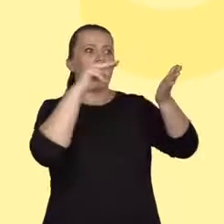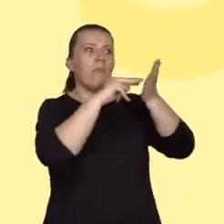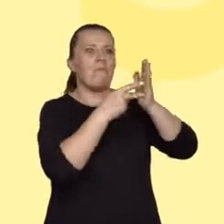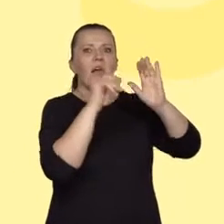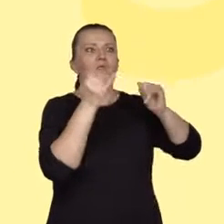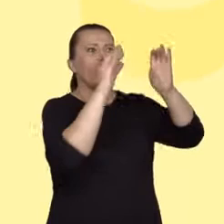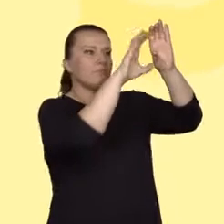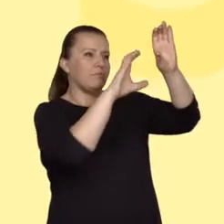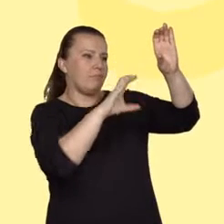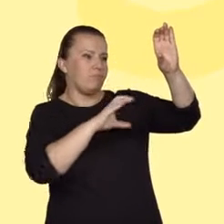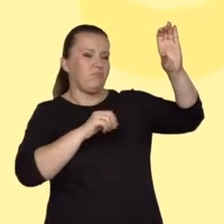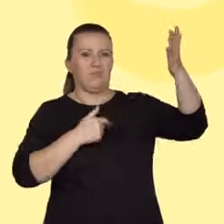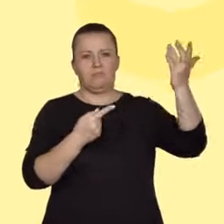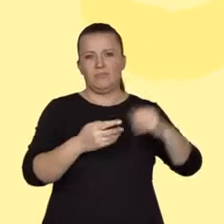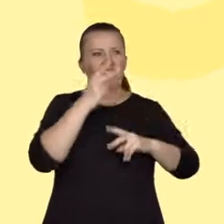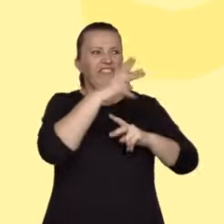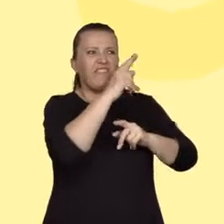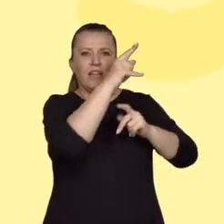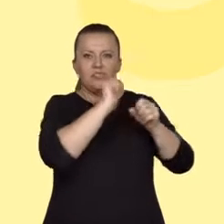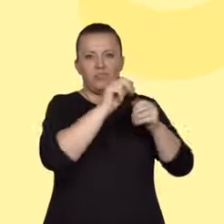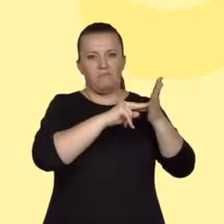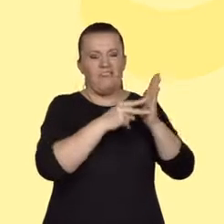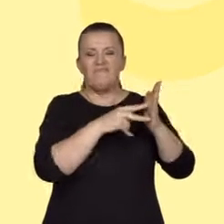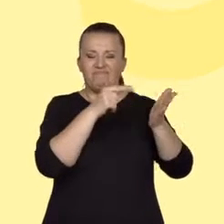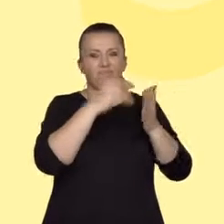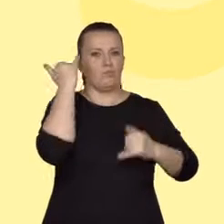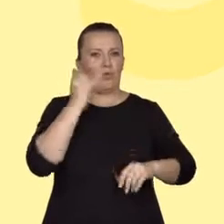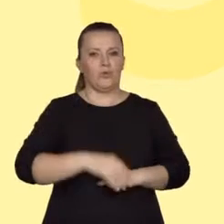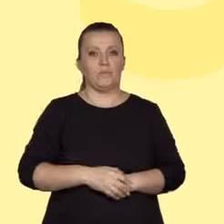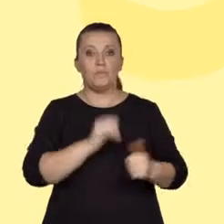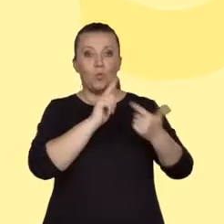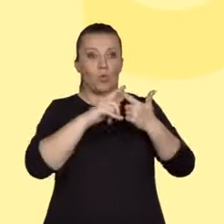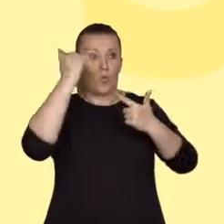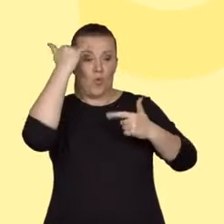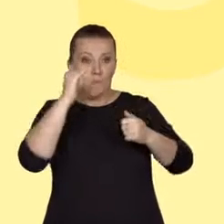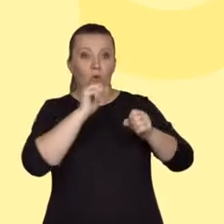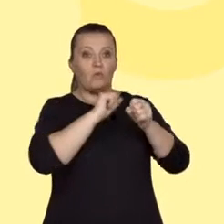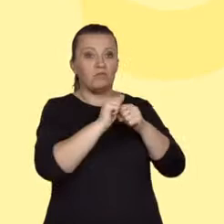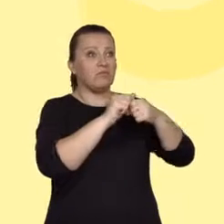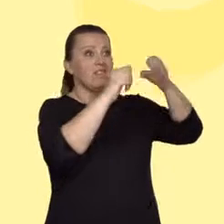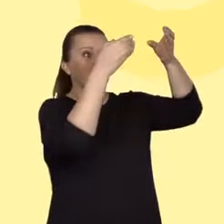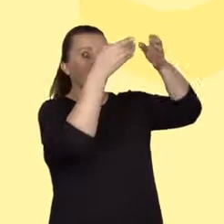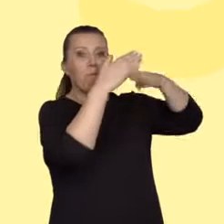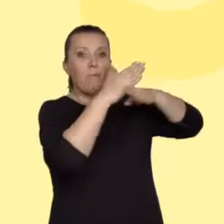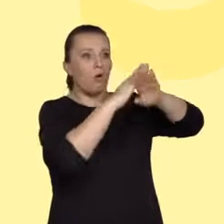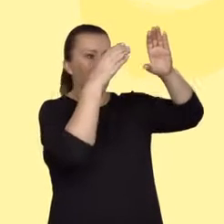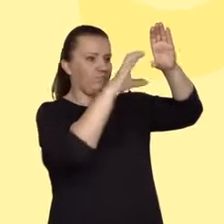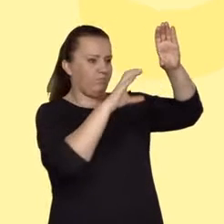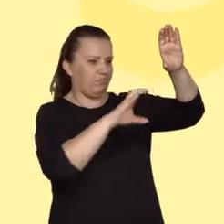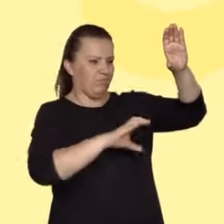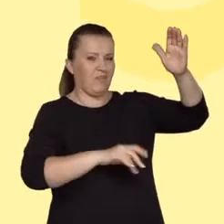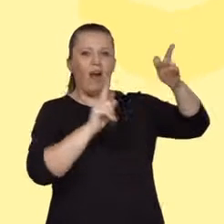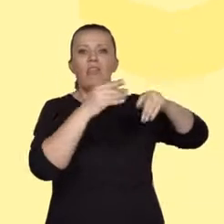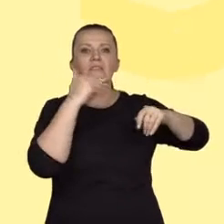Innym błędem jest podział tekstu na akapity bez wyraźnej zasady, bez czytelnego kryterium tematycznego. A przypomnijmy, każda